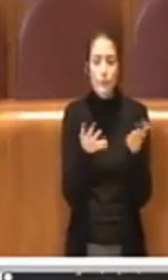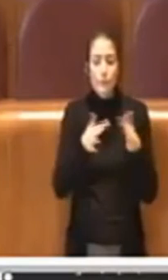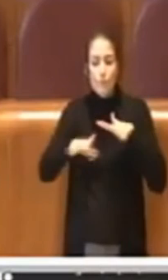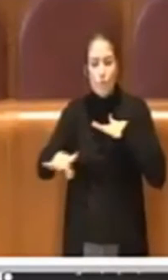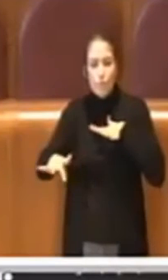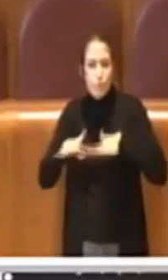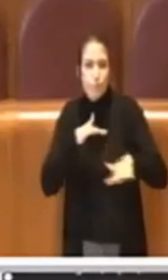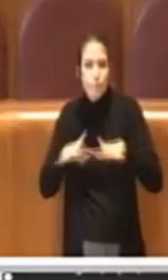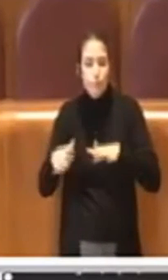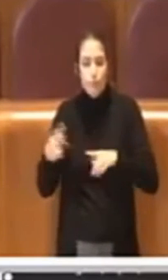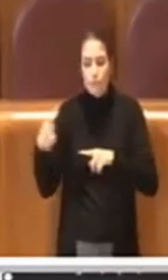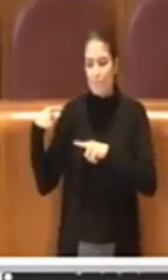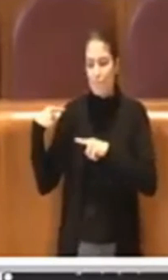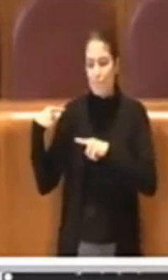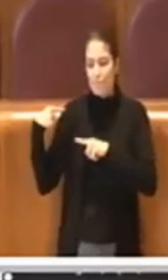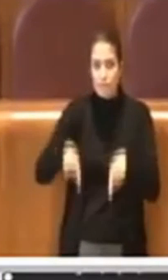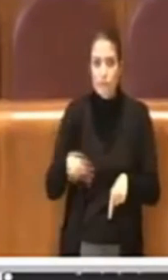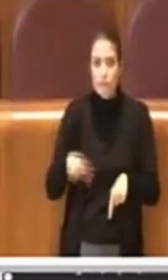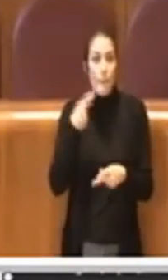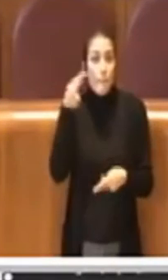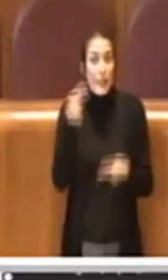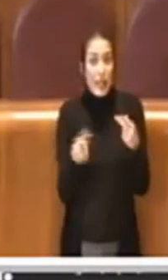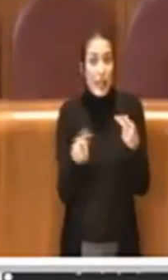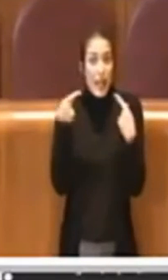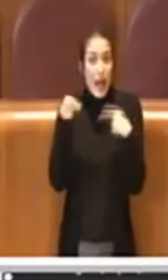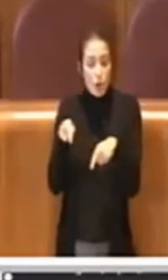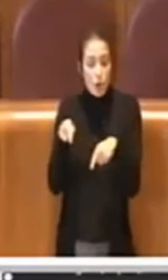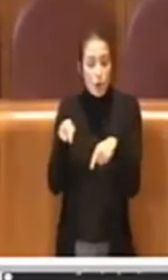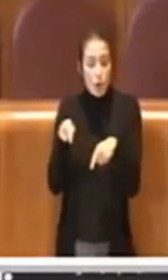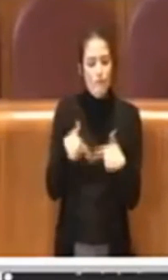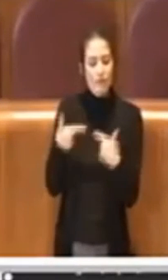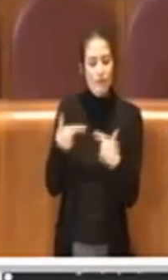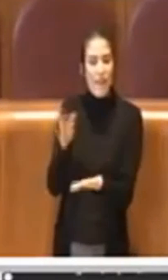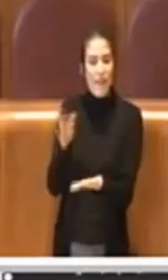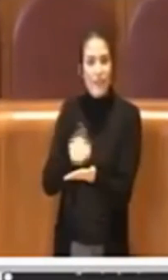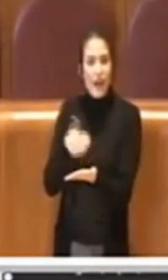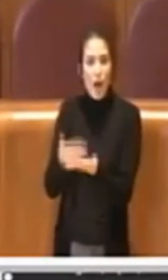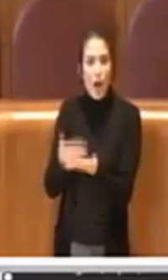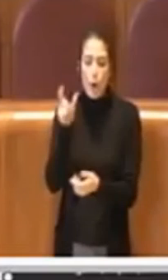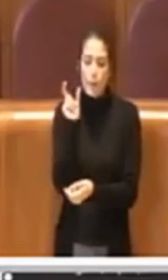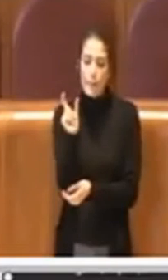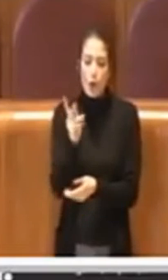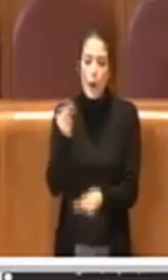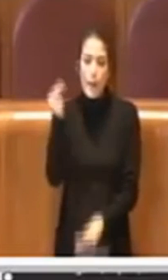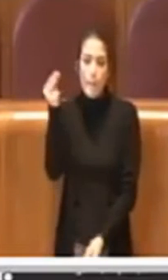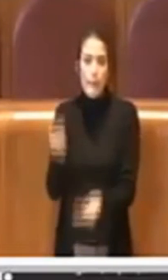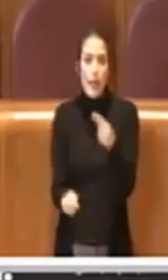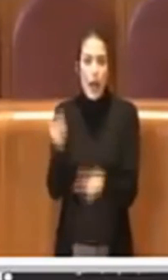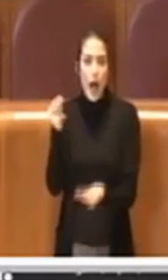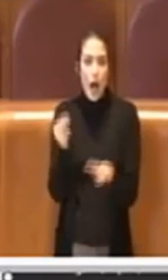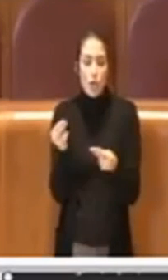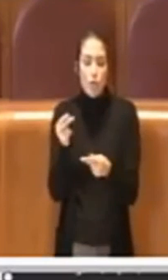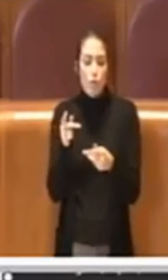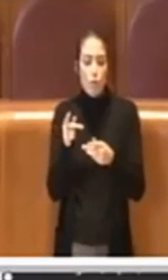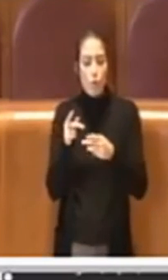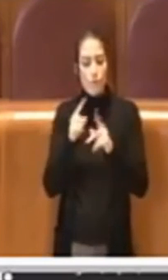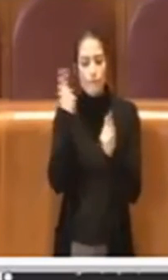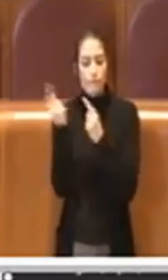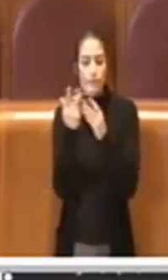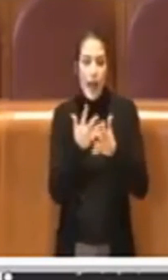bilancio, cercare di dare come dire questo valore a questa parola nel modo più ampio